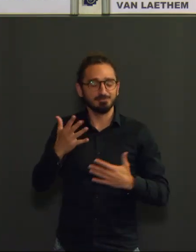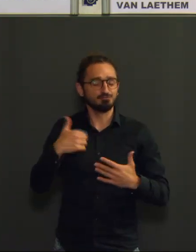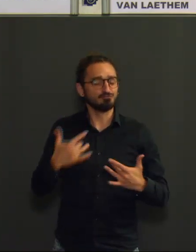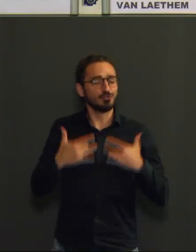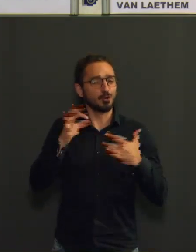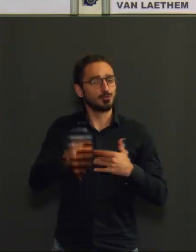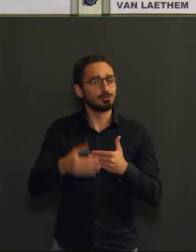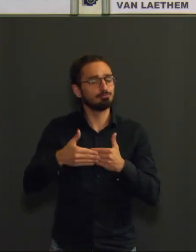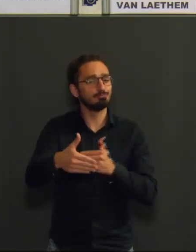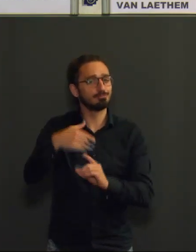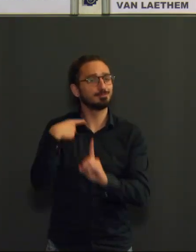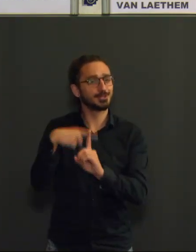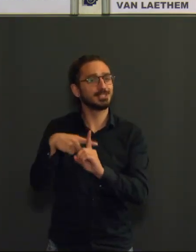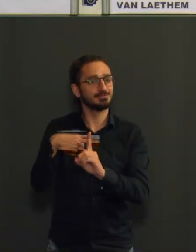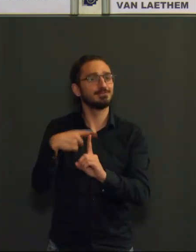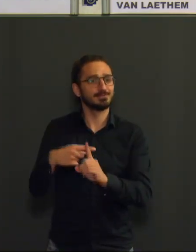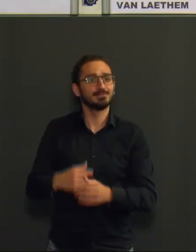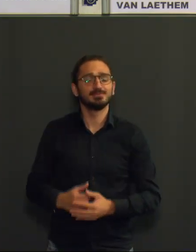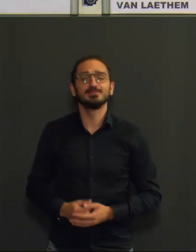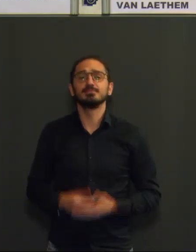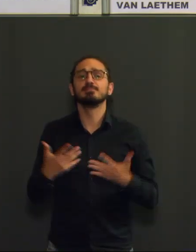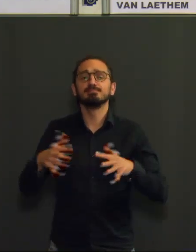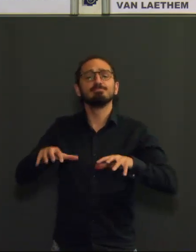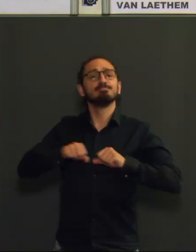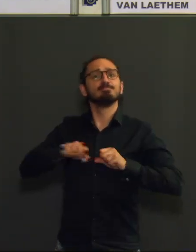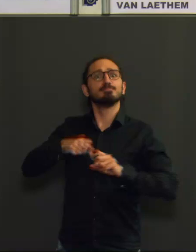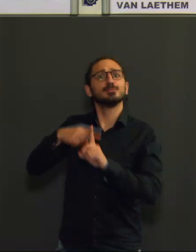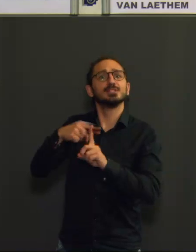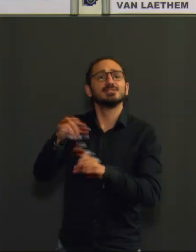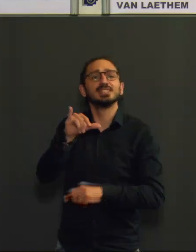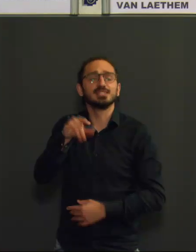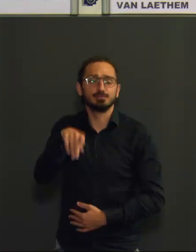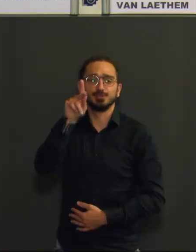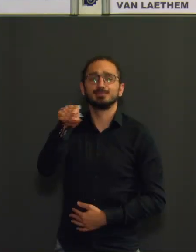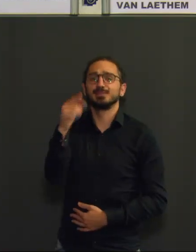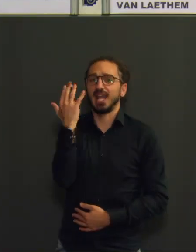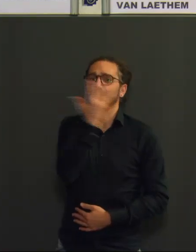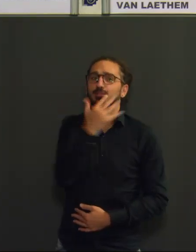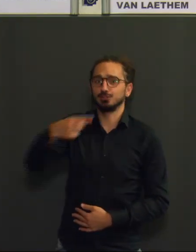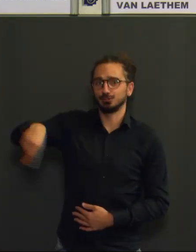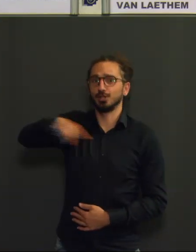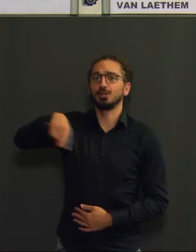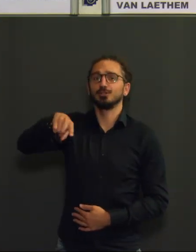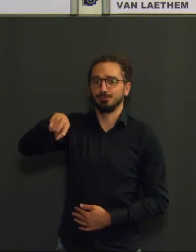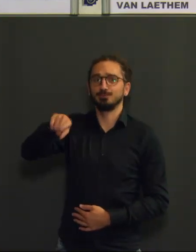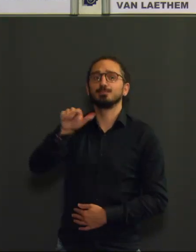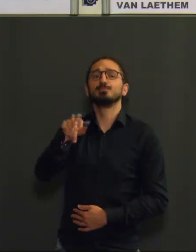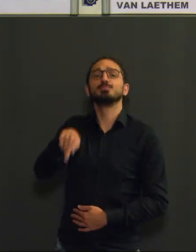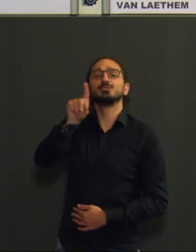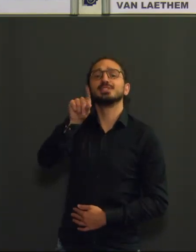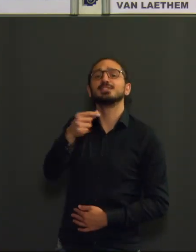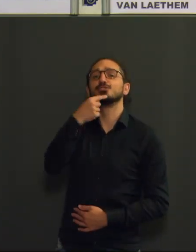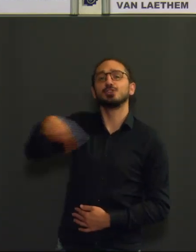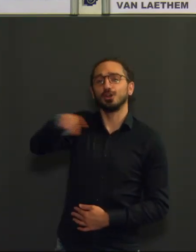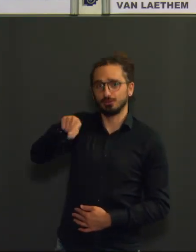chez les adolescents. Il y a une augmentation au niveau de ce groupe de 29%, ce qui peut s'expliquer aussi par